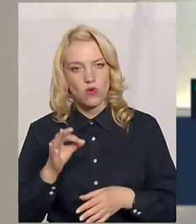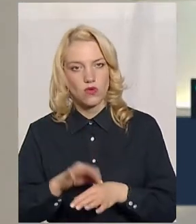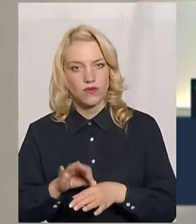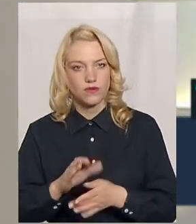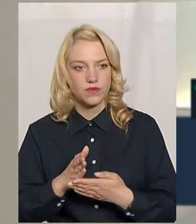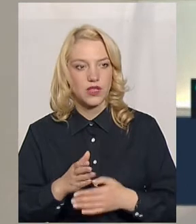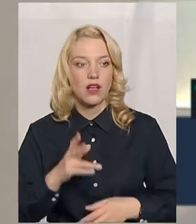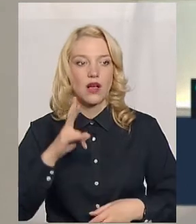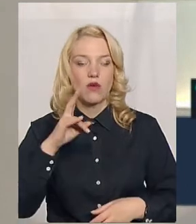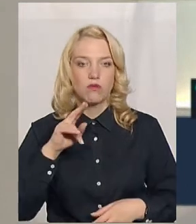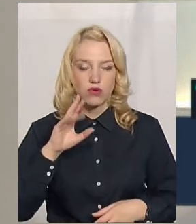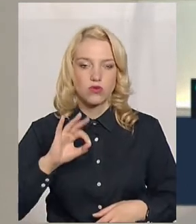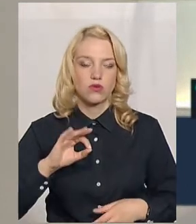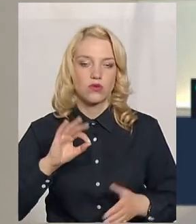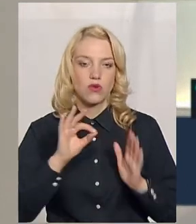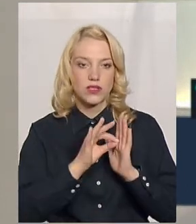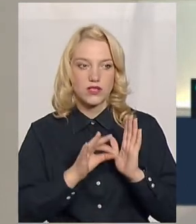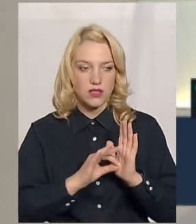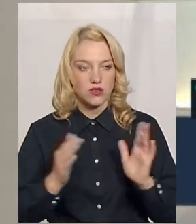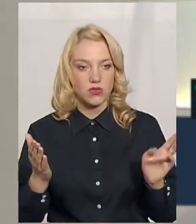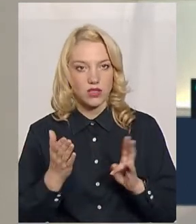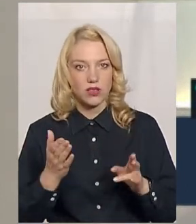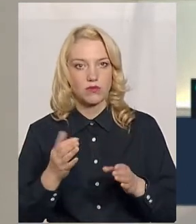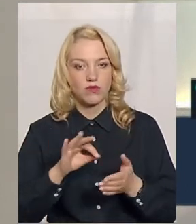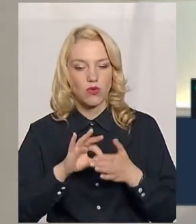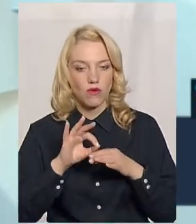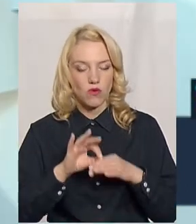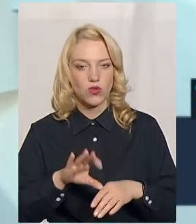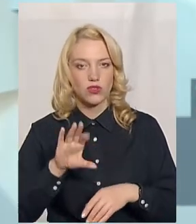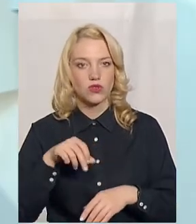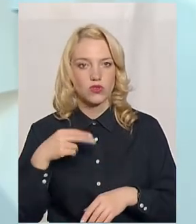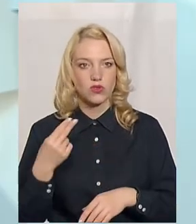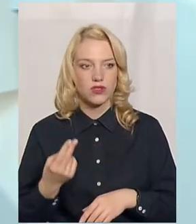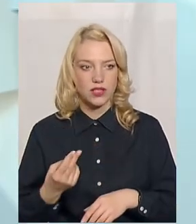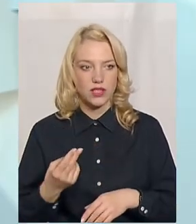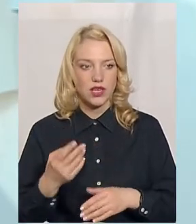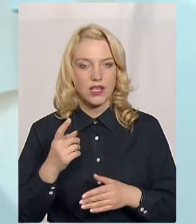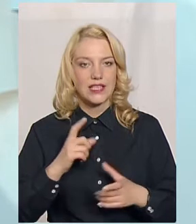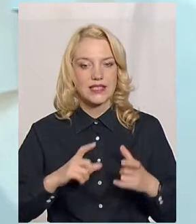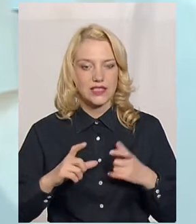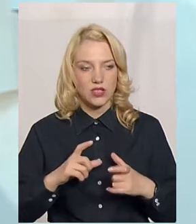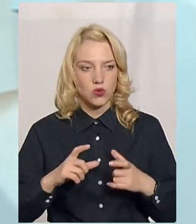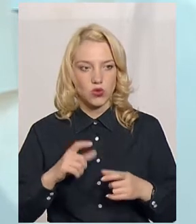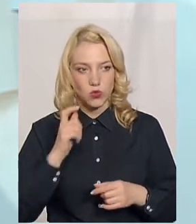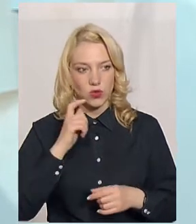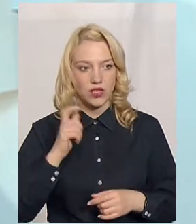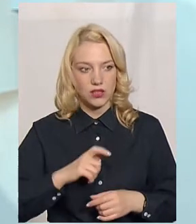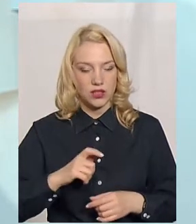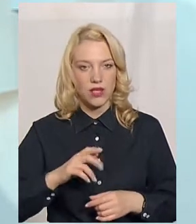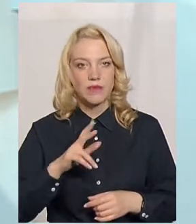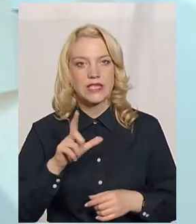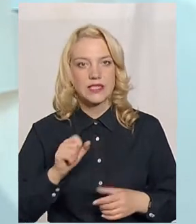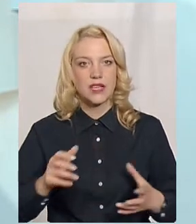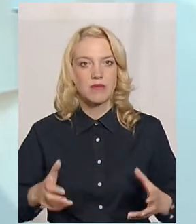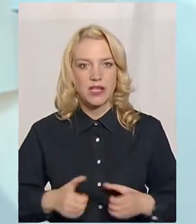оцінці, яку проводять соціологічні інститути України за